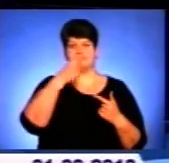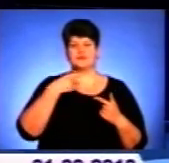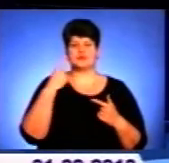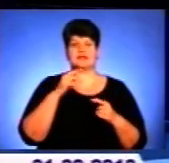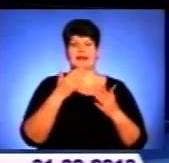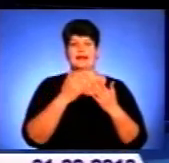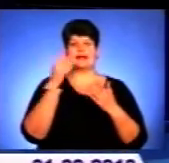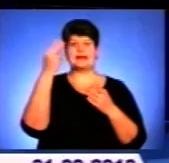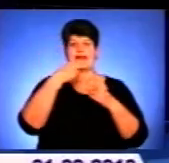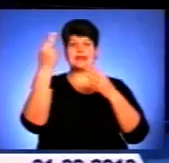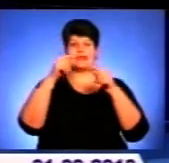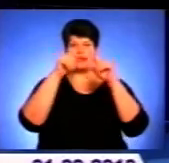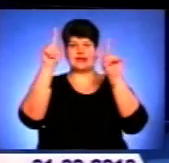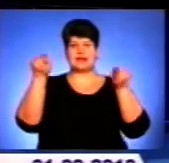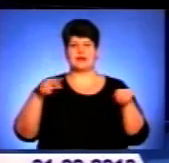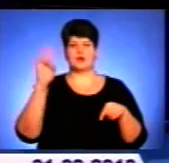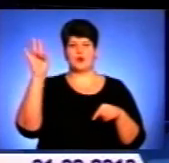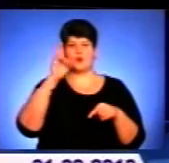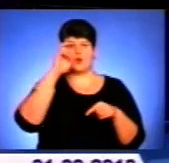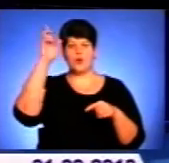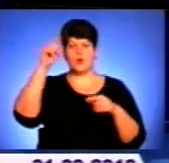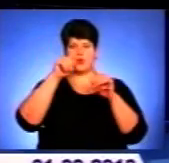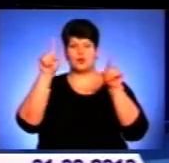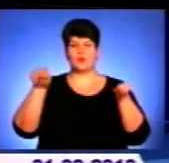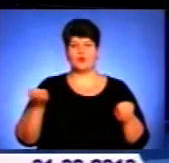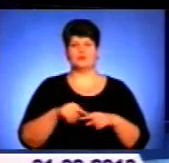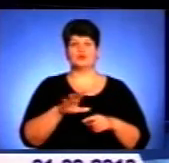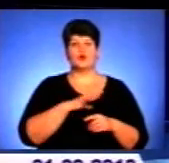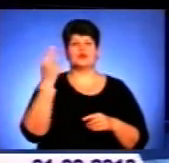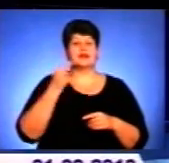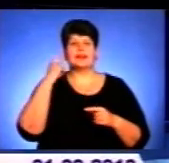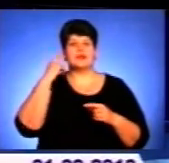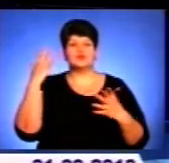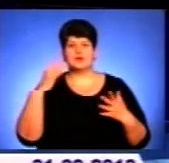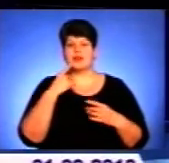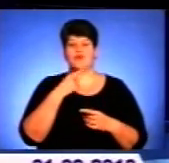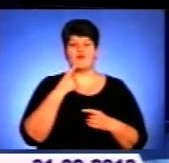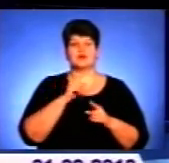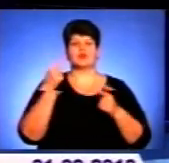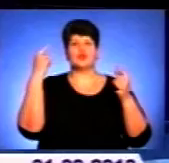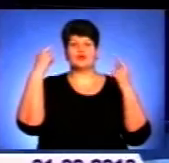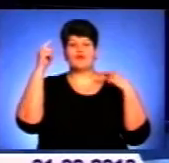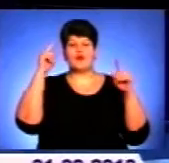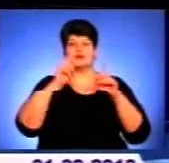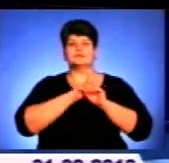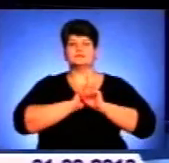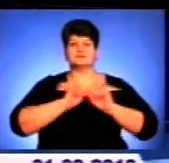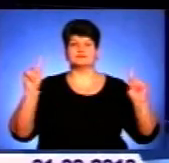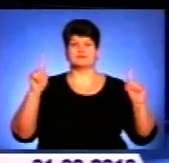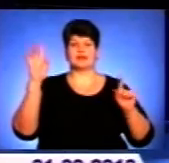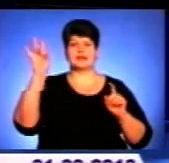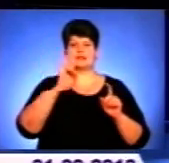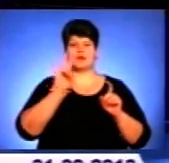відкрилася в Українському домі «Перемога». Художник, який не чує та не говорить, творить дивовижні церковні полотна і